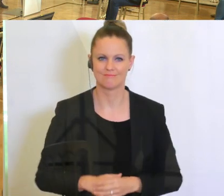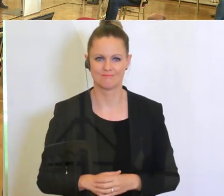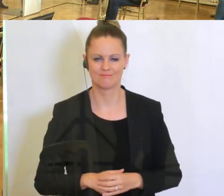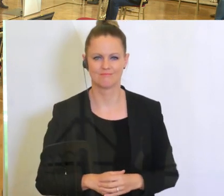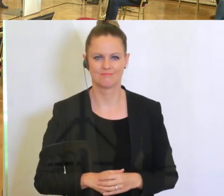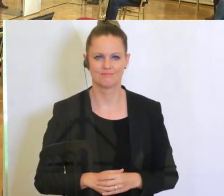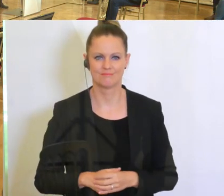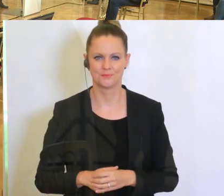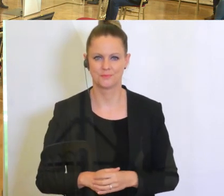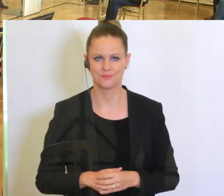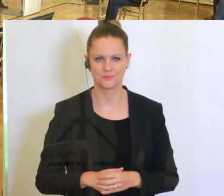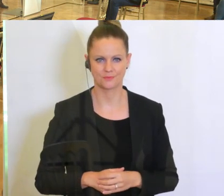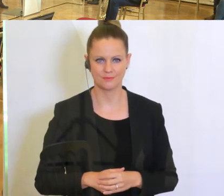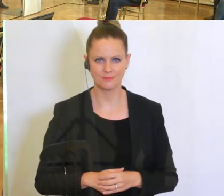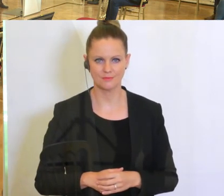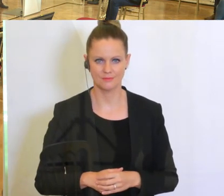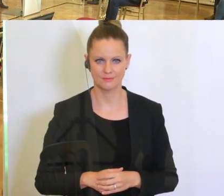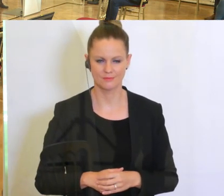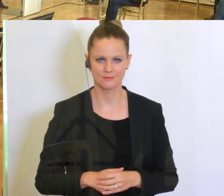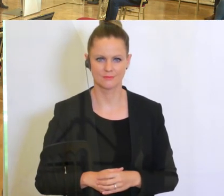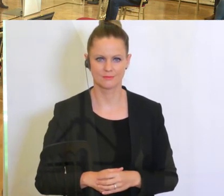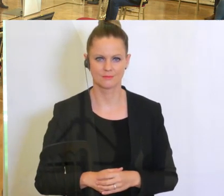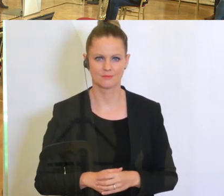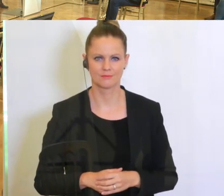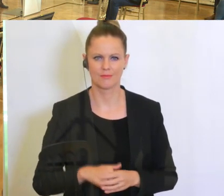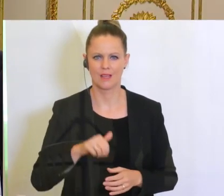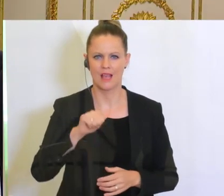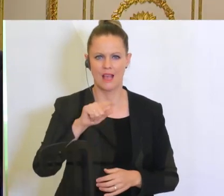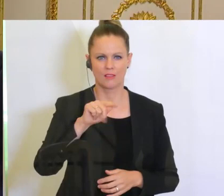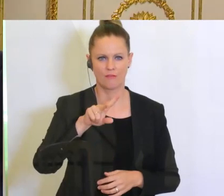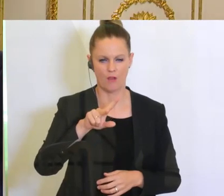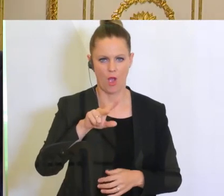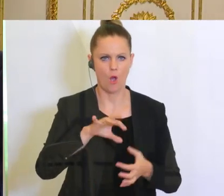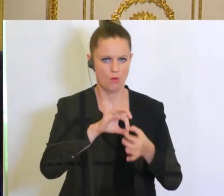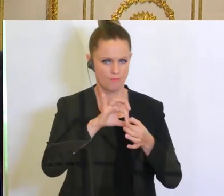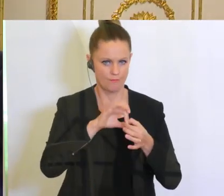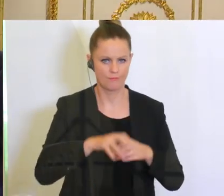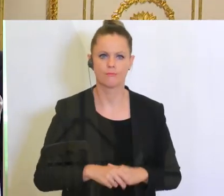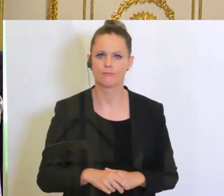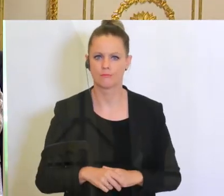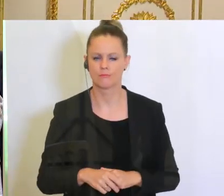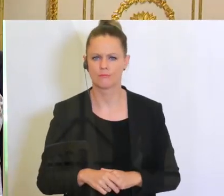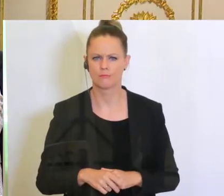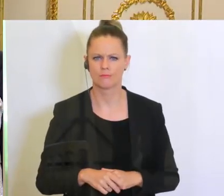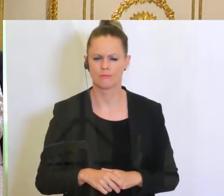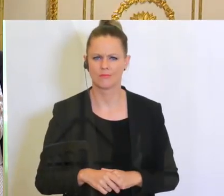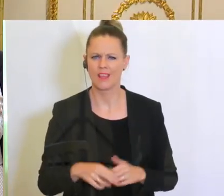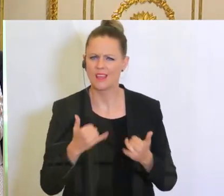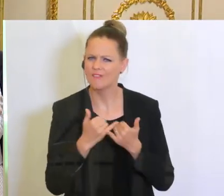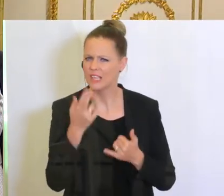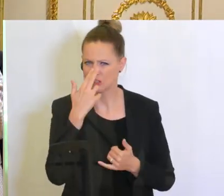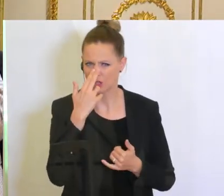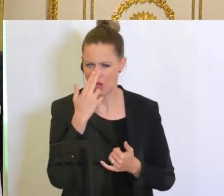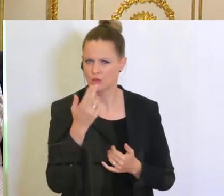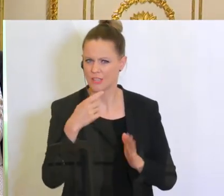erste Frage, bitte. Angelides für ATV. Herr Lüftner, vielleicht gleich an Sie. Wie konkret wird jetzt